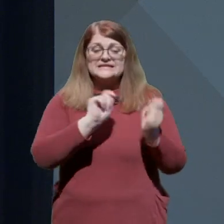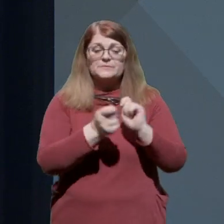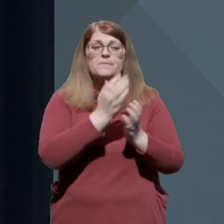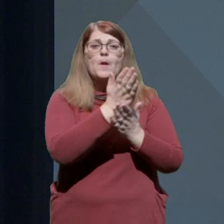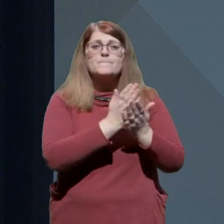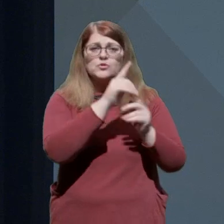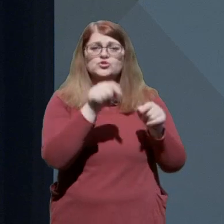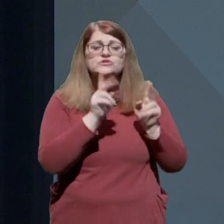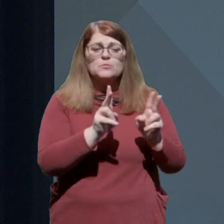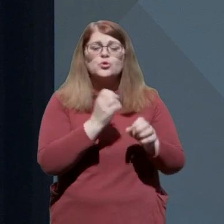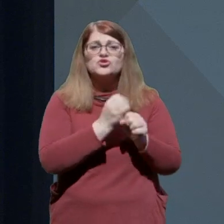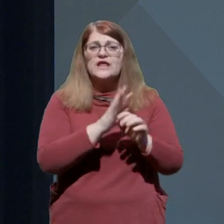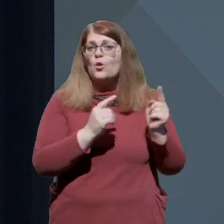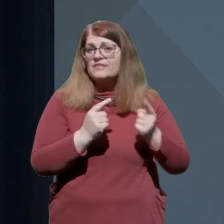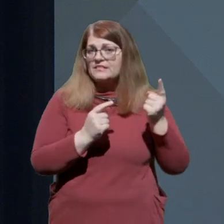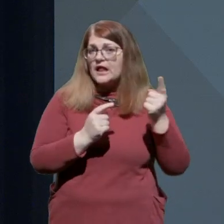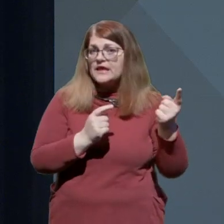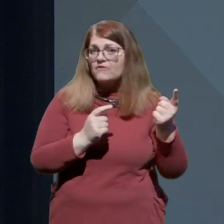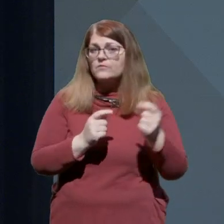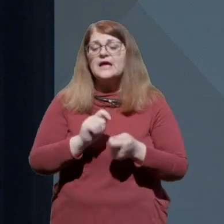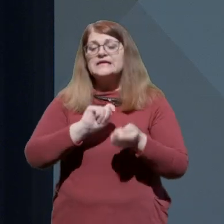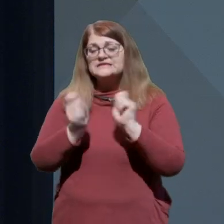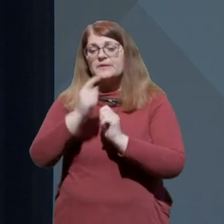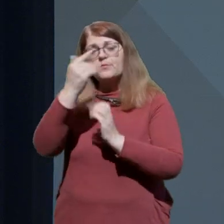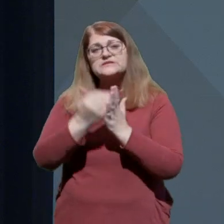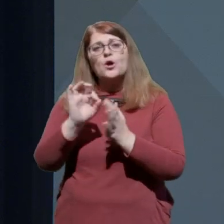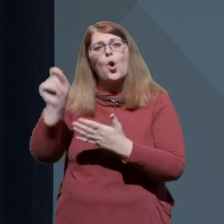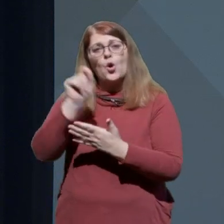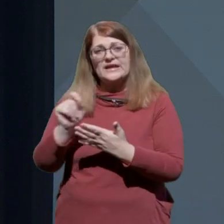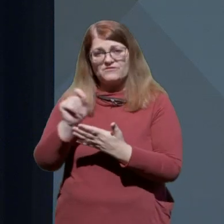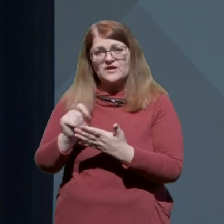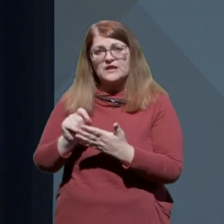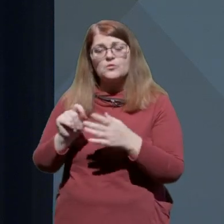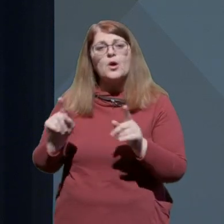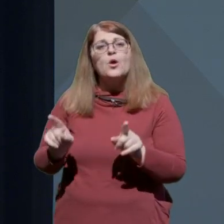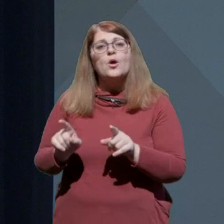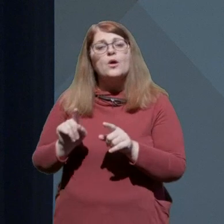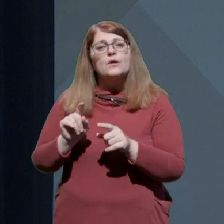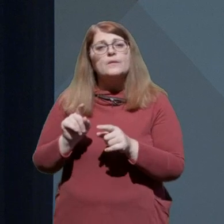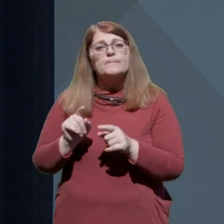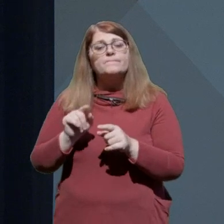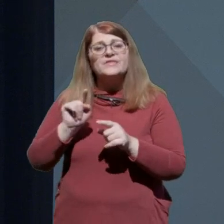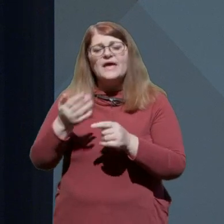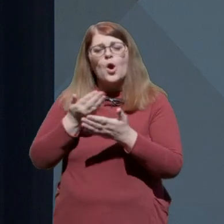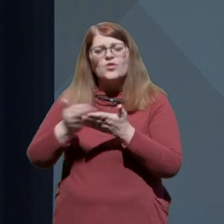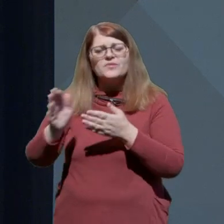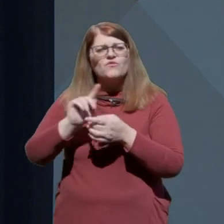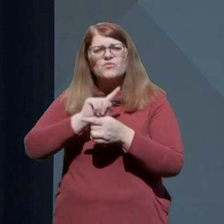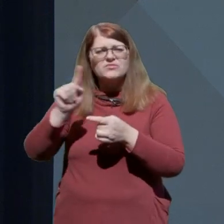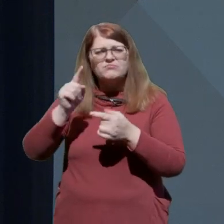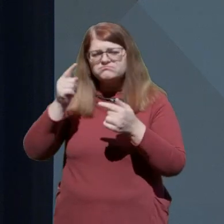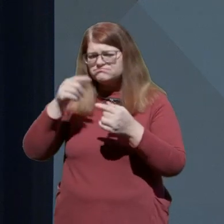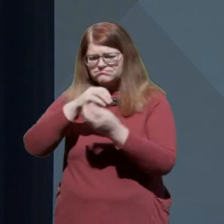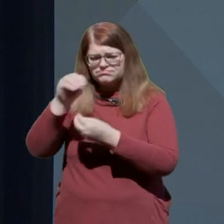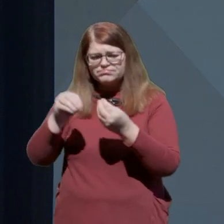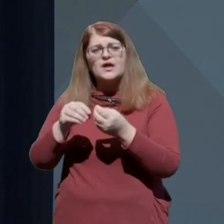omogočil delo nadaljavo, spremembo zakonov referendumu podpravil nejasnosti pri hitri